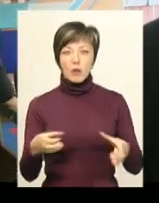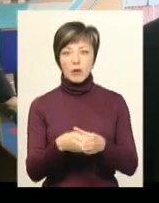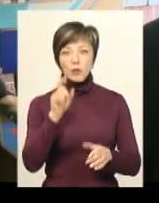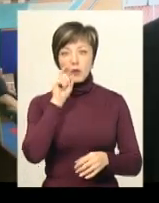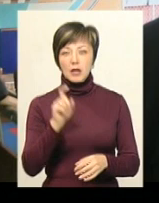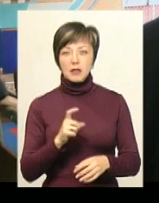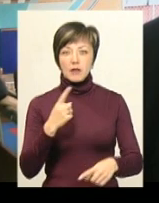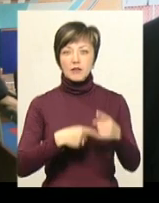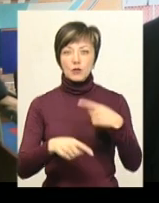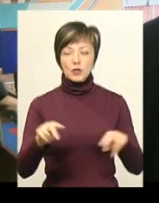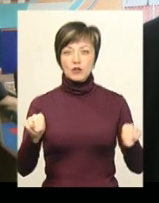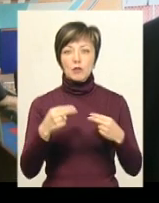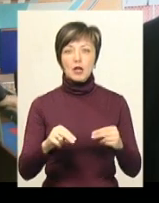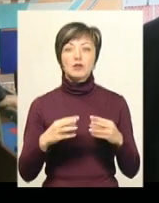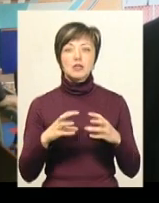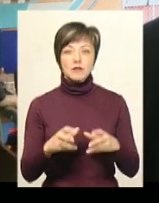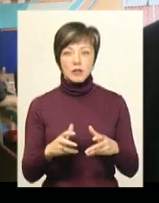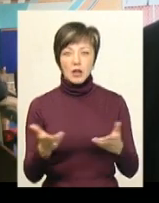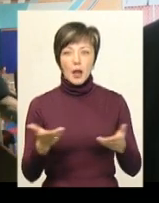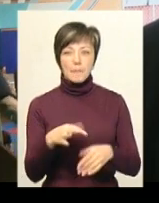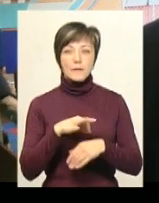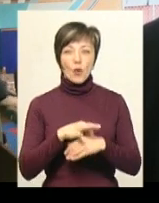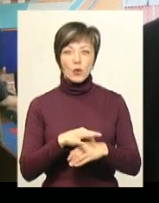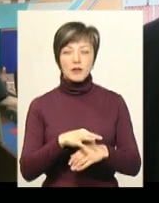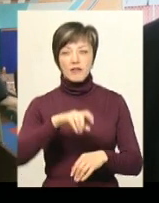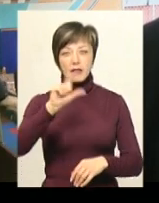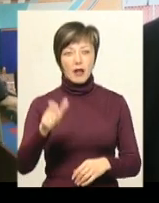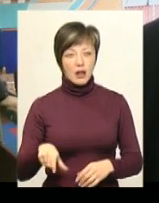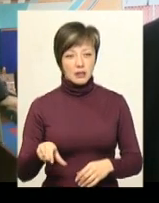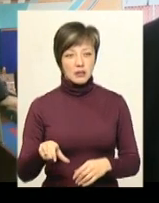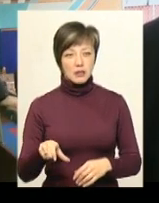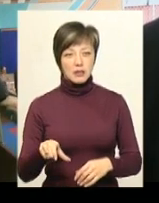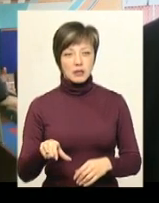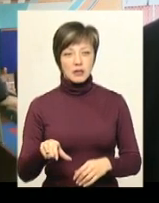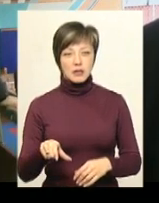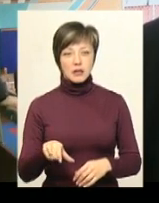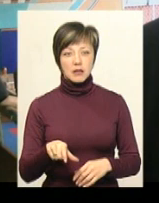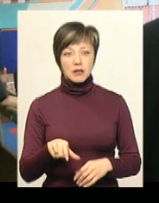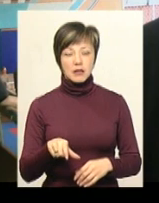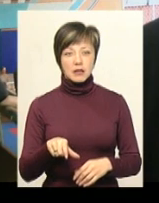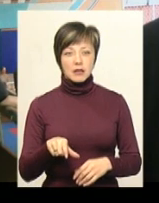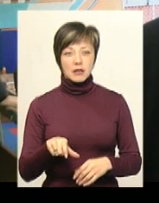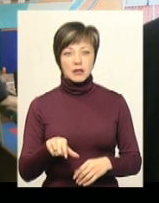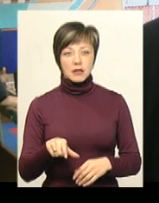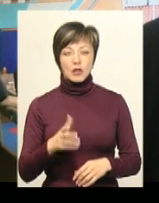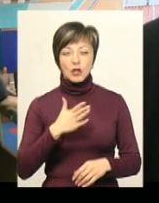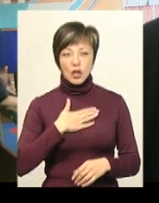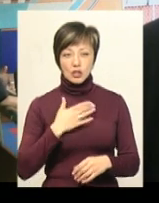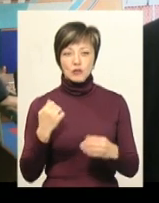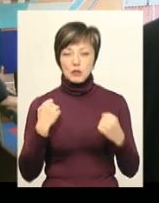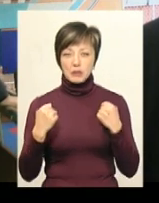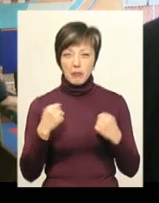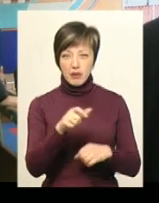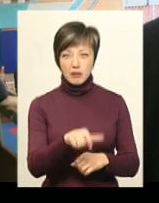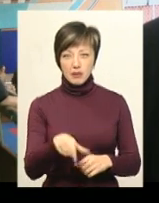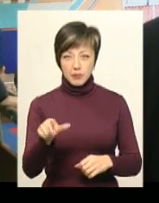України вирішилася з чемпіонату світу, який проходив в Італії Маріна Декарара. Наші спортсмени